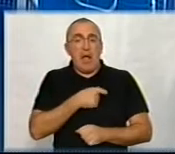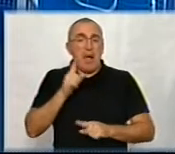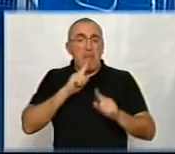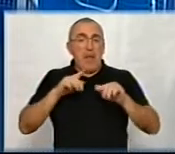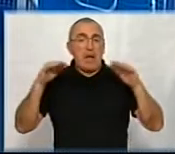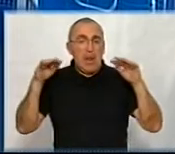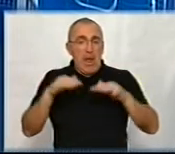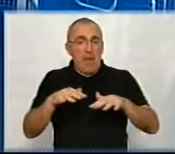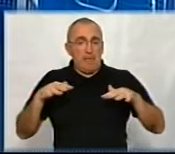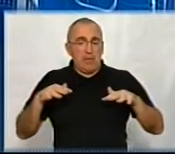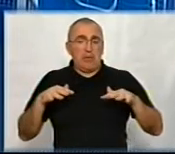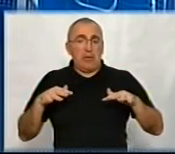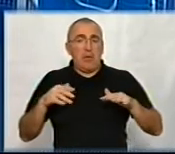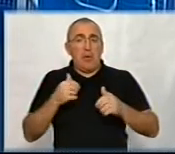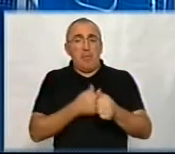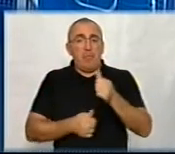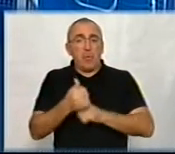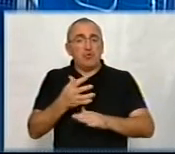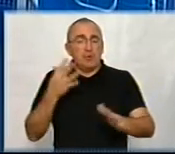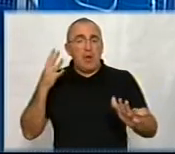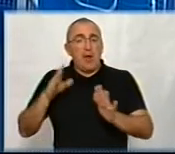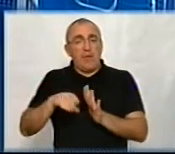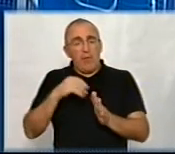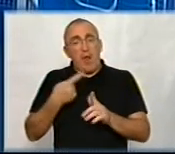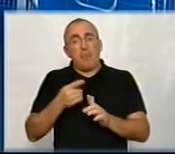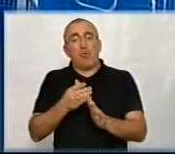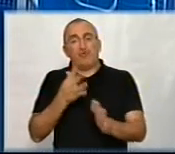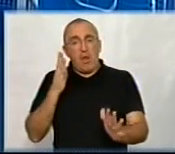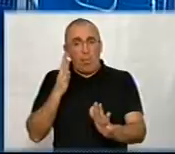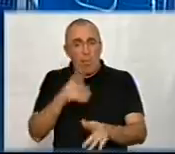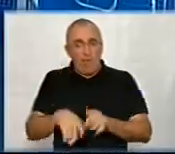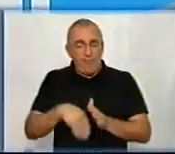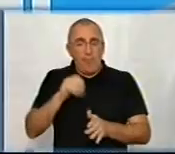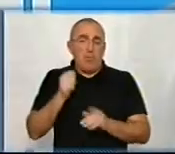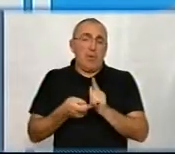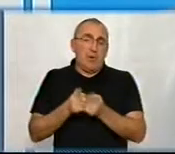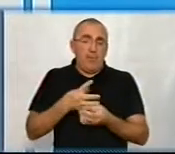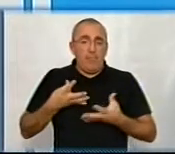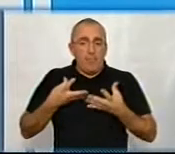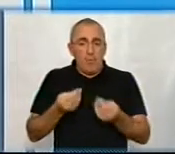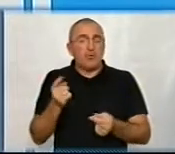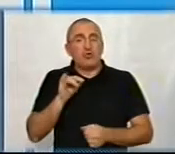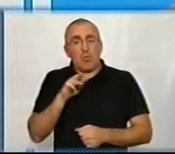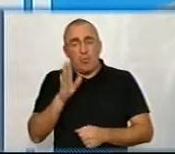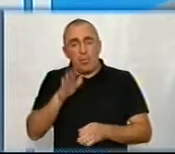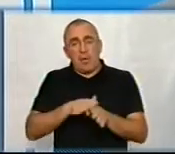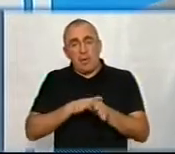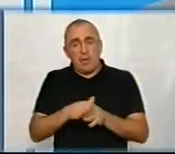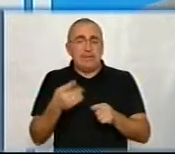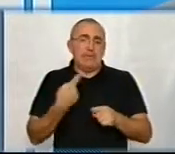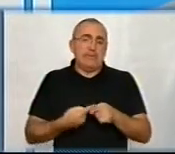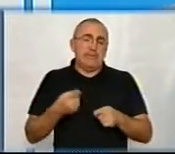лише позачергові, можливо, вибори або чергові можуть змінювати і впливати на те, яким чином буде реалізовуватись